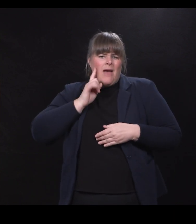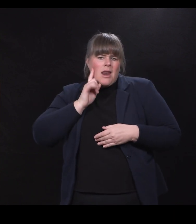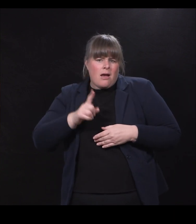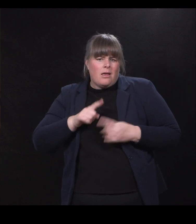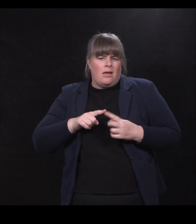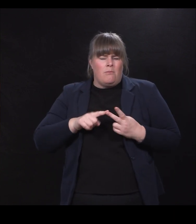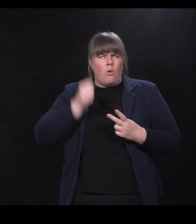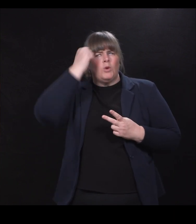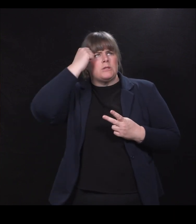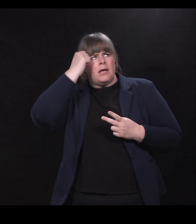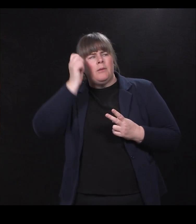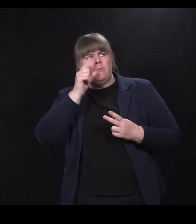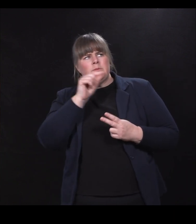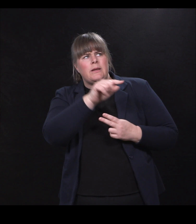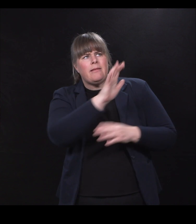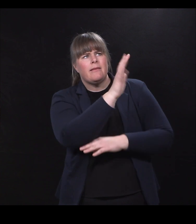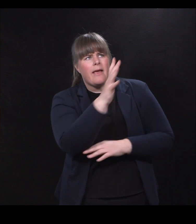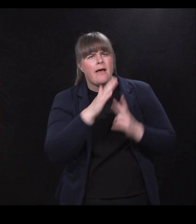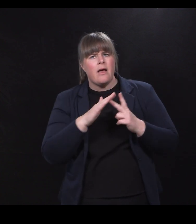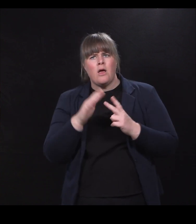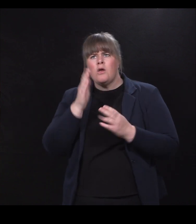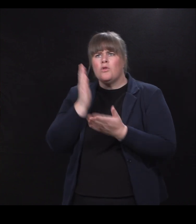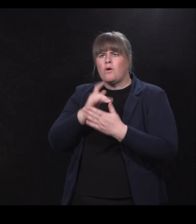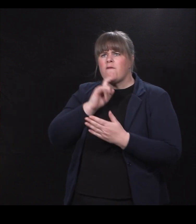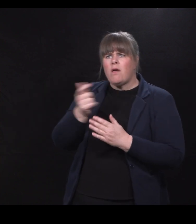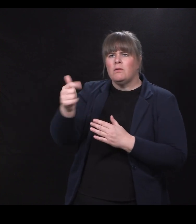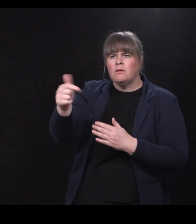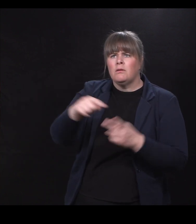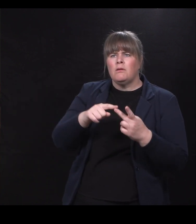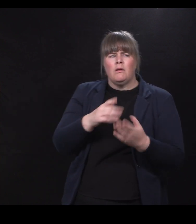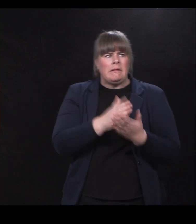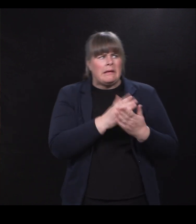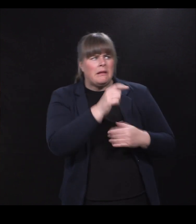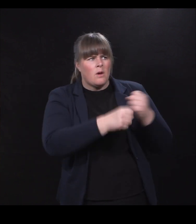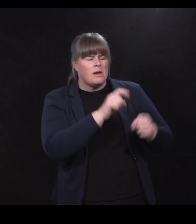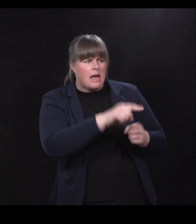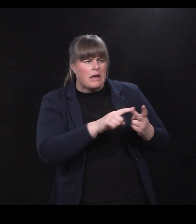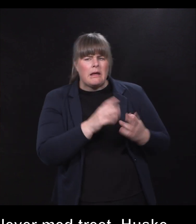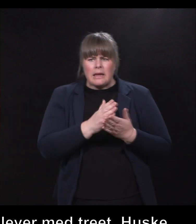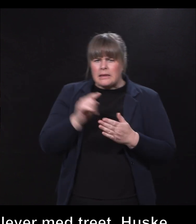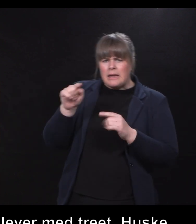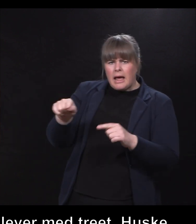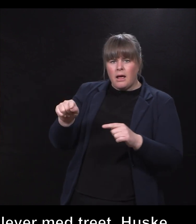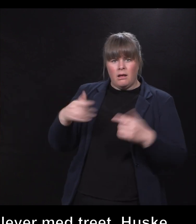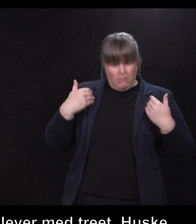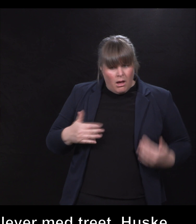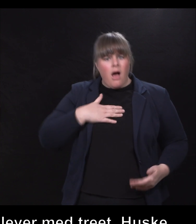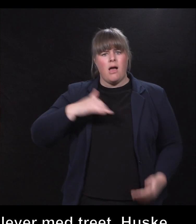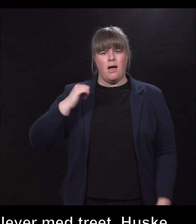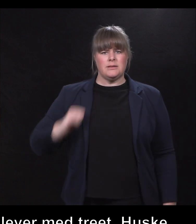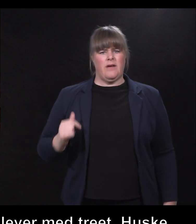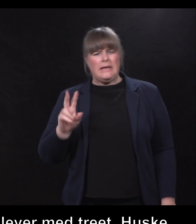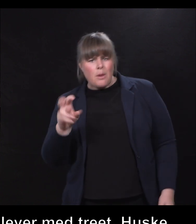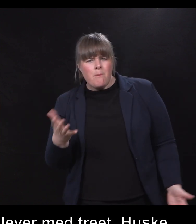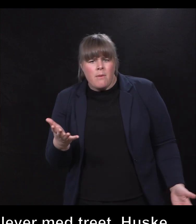må huske jeg har passet på det treet. Har han fått nok vann? Husket jeg å gjøre det riktig? Husket jeg å gjøre det riktig? Fordi du har et ansvar, liksom. Og den